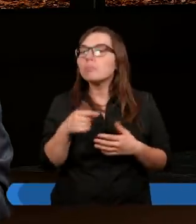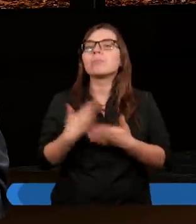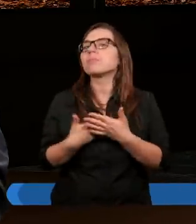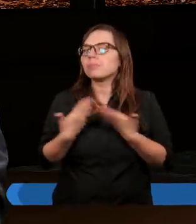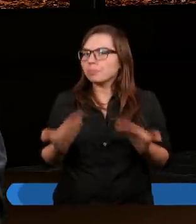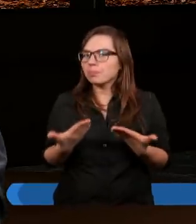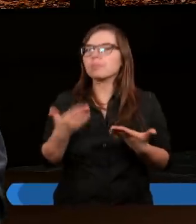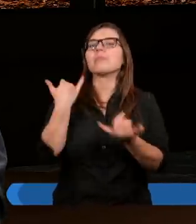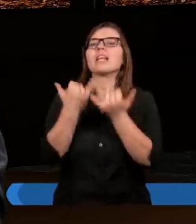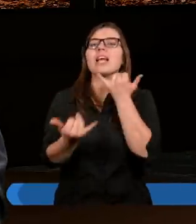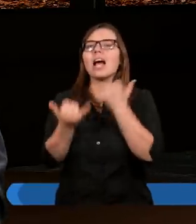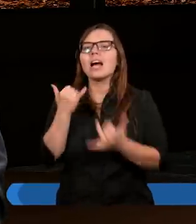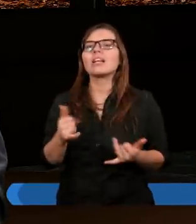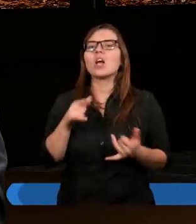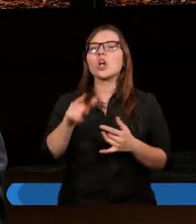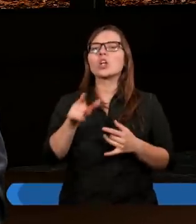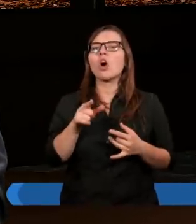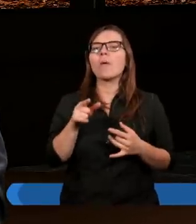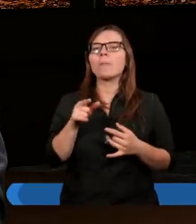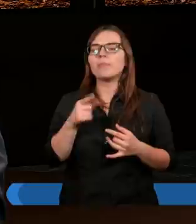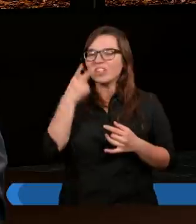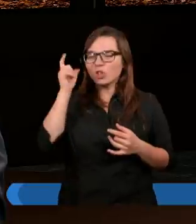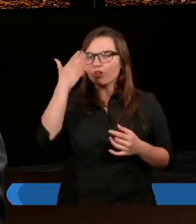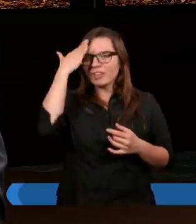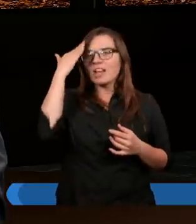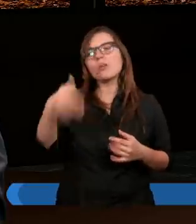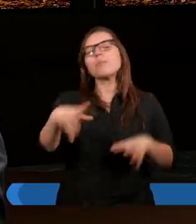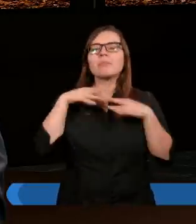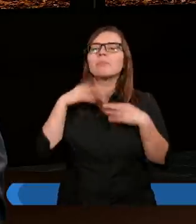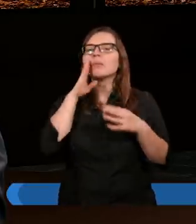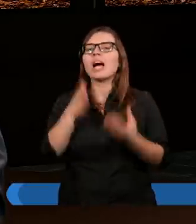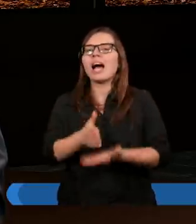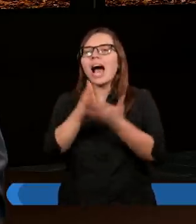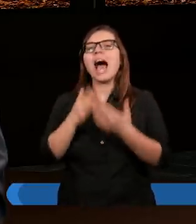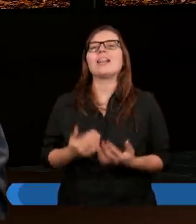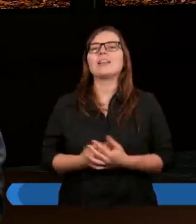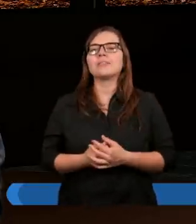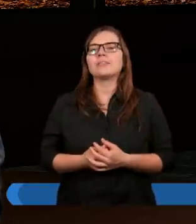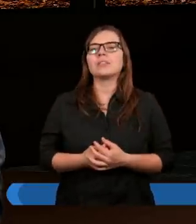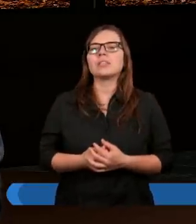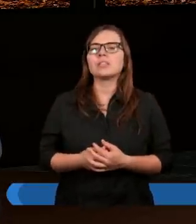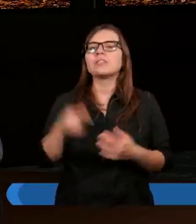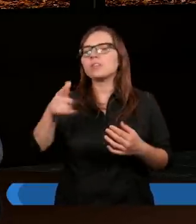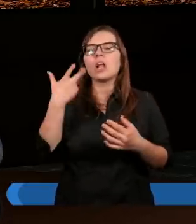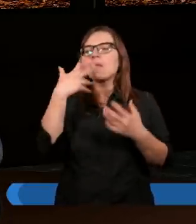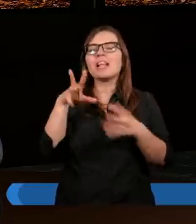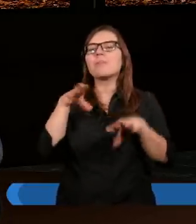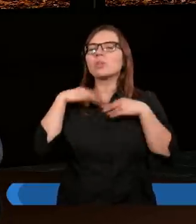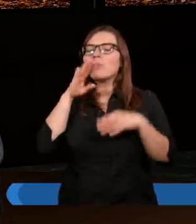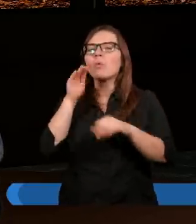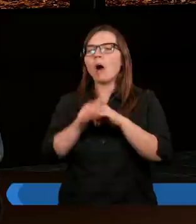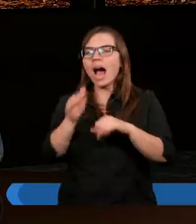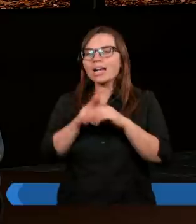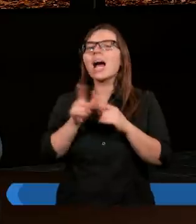jeżeli chcę przyjąć to, co mi obiecał, to jest przyjęcie łaski, bo inaczej byłoby nieprzyjęciem łaski.